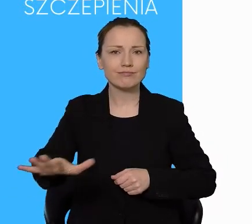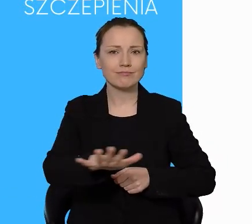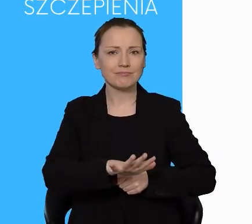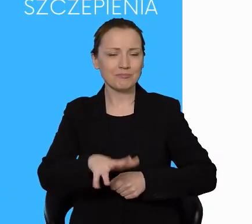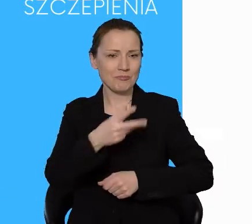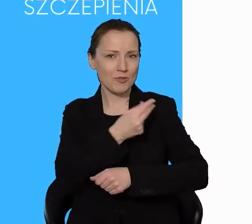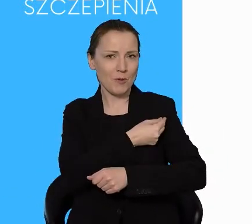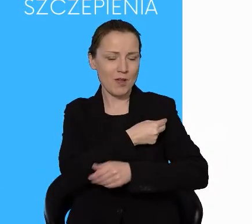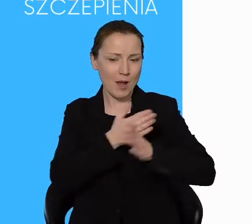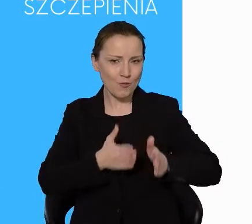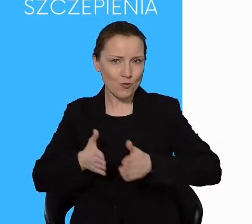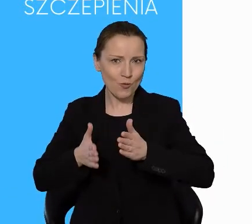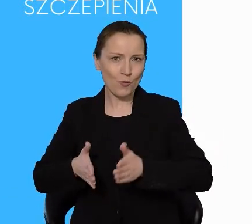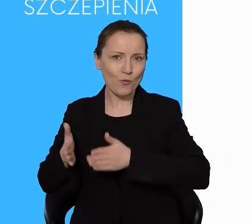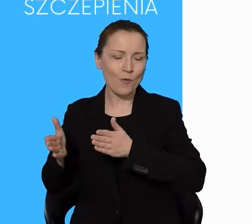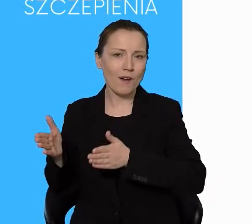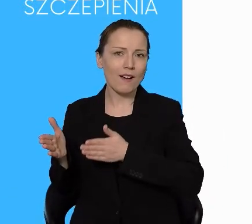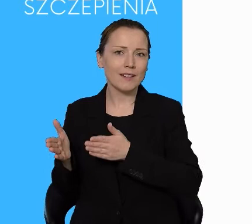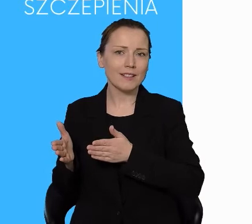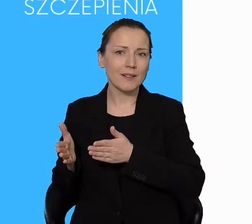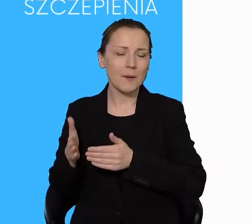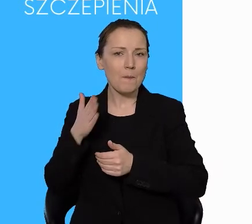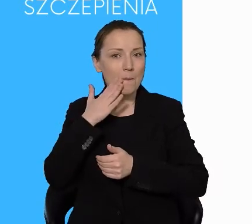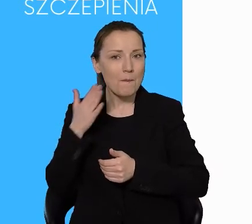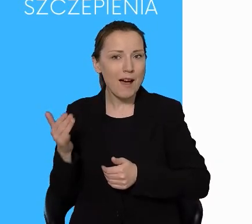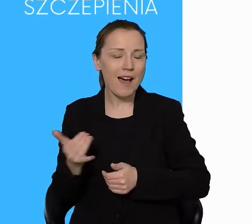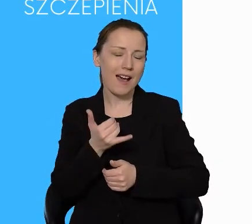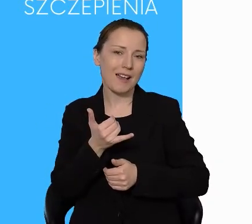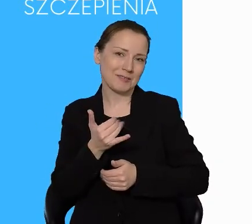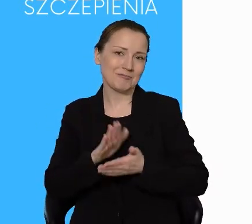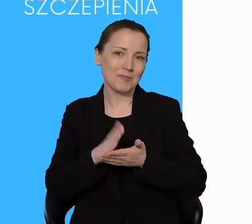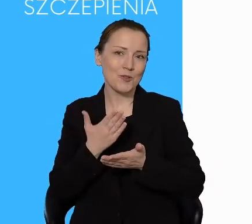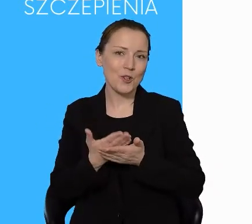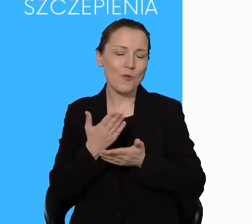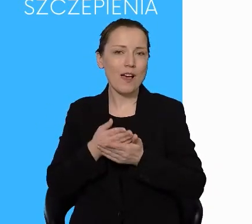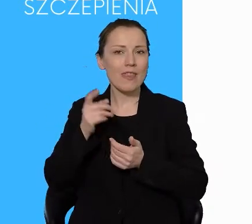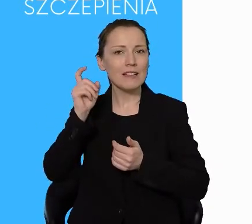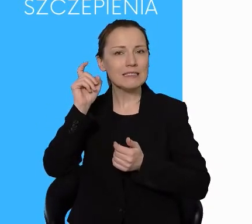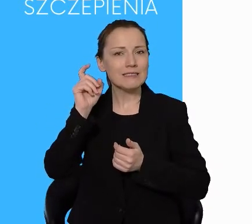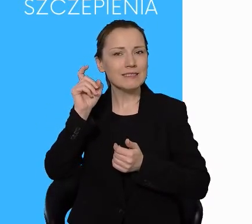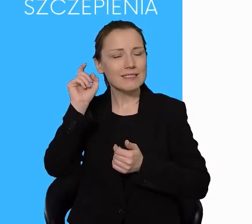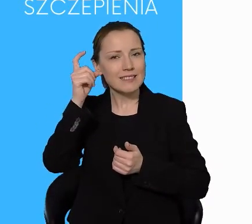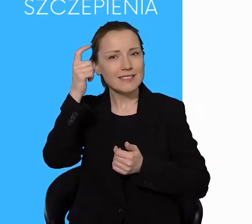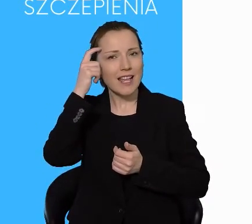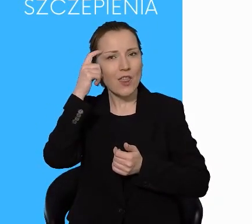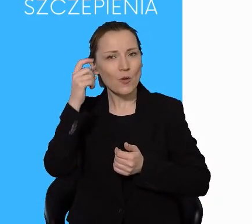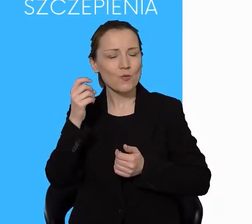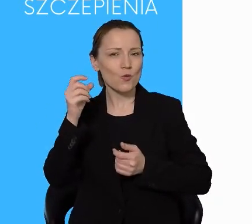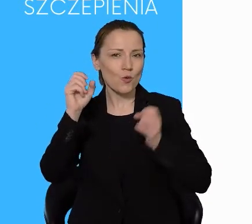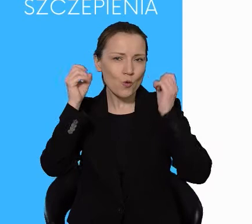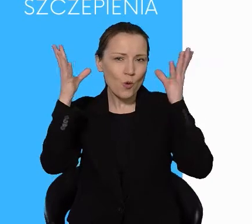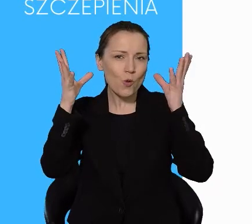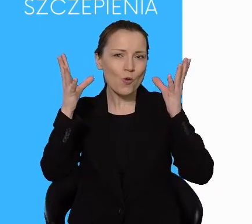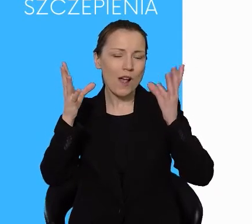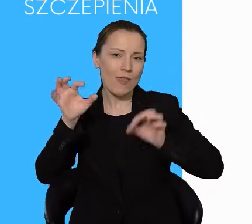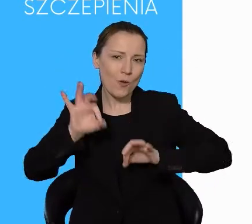przygotowane i przeprowadzone w majówkę, chociażby w Centrum Kulturalno-Kongresowym Jordanki. Mobilne